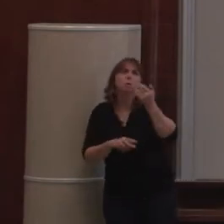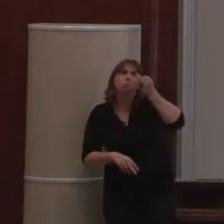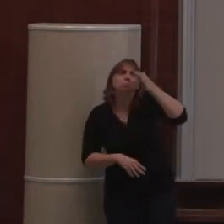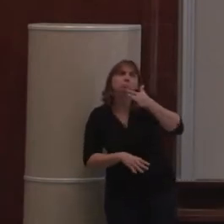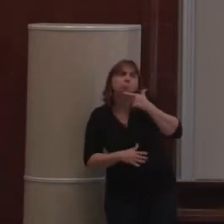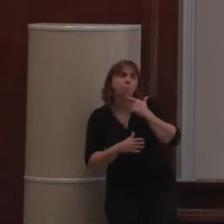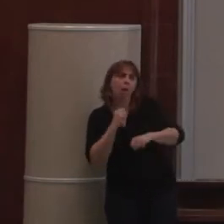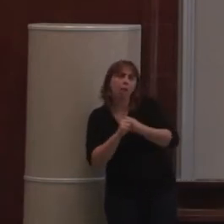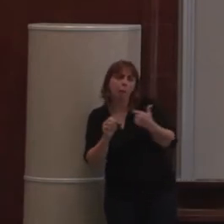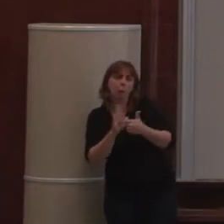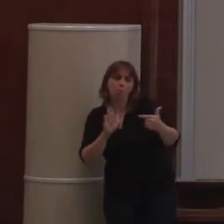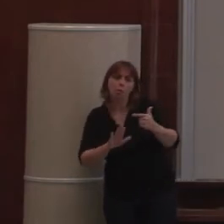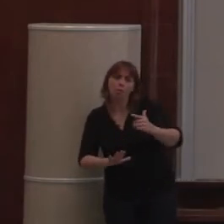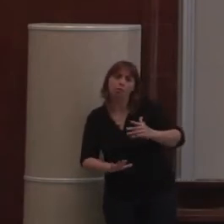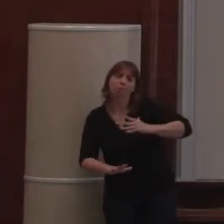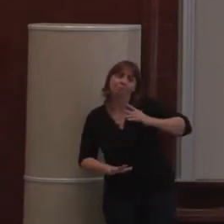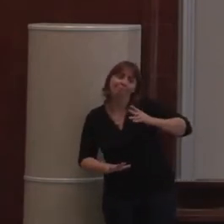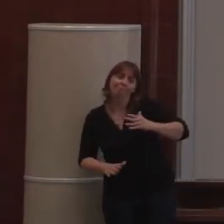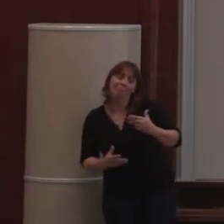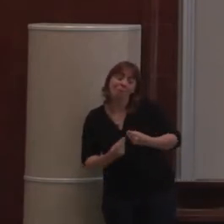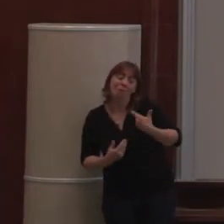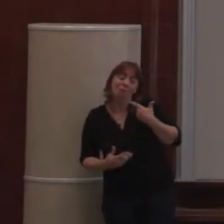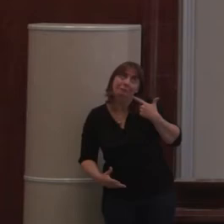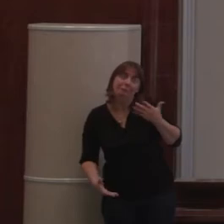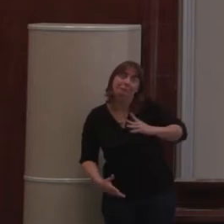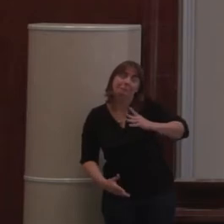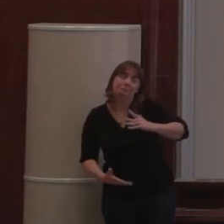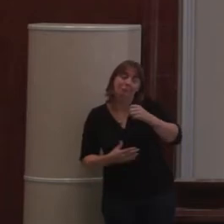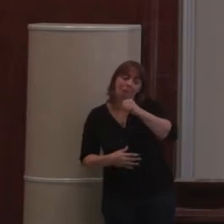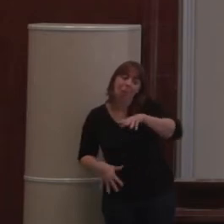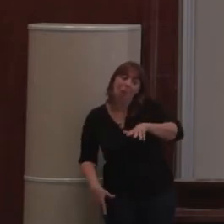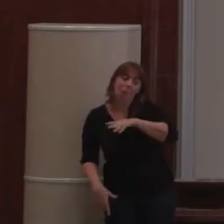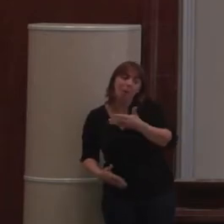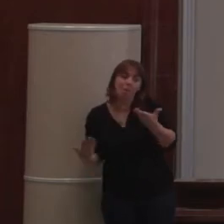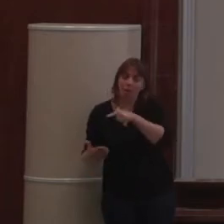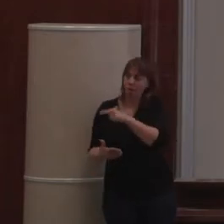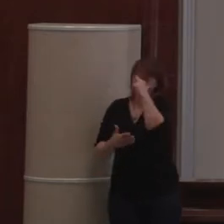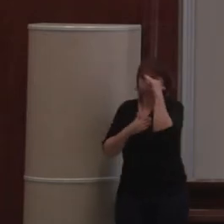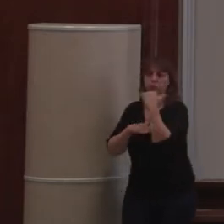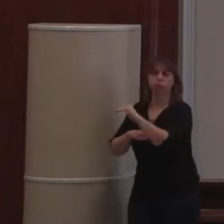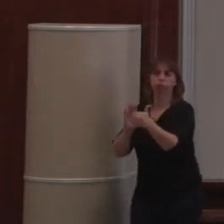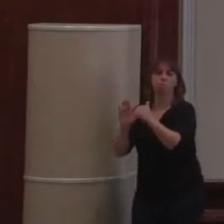c'est loin. Malheureusement, pour nous, c'est loin. Ils sont toujours valables, en fait.